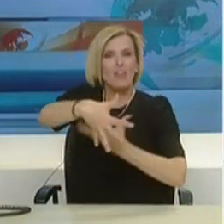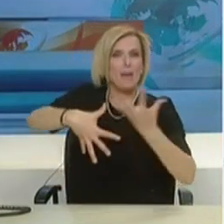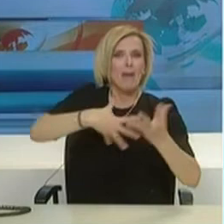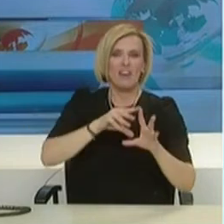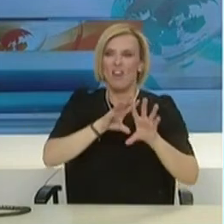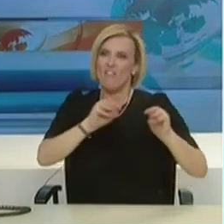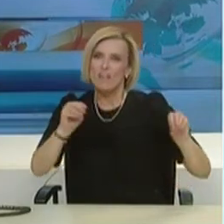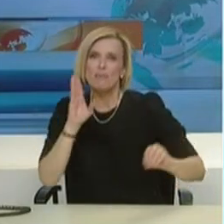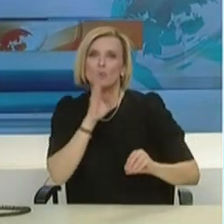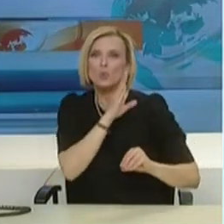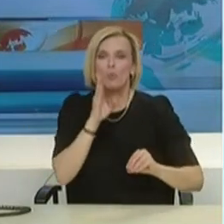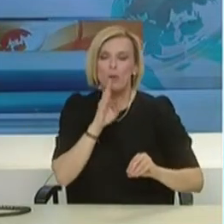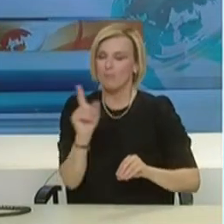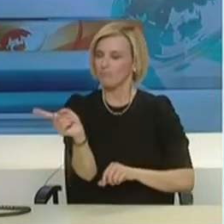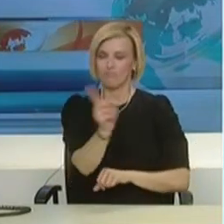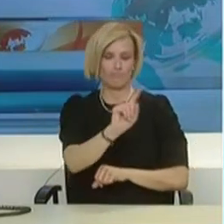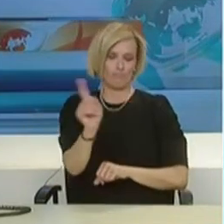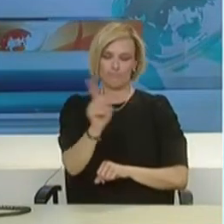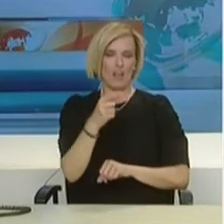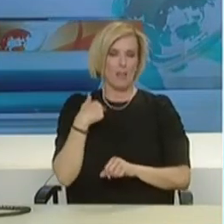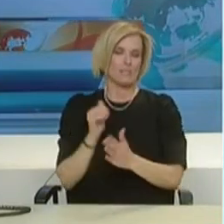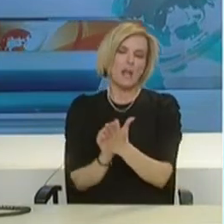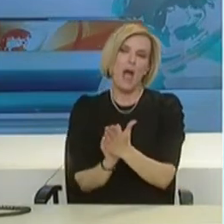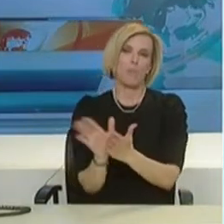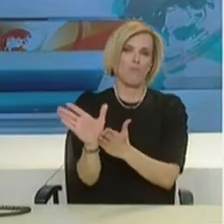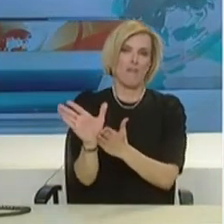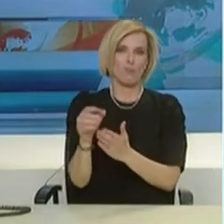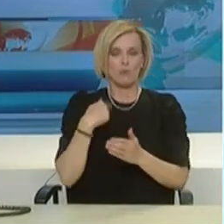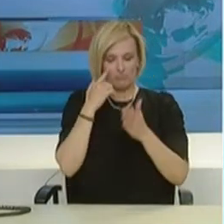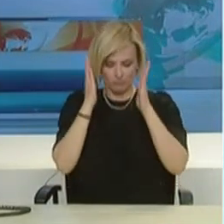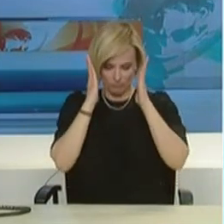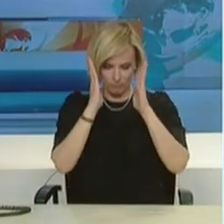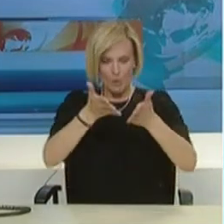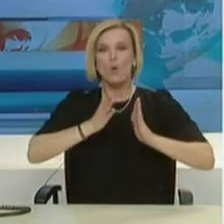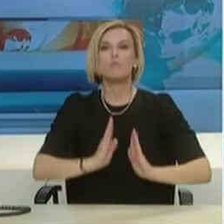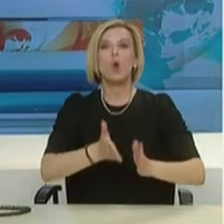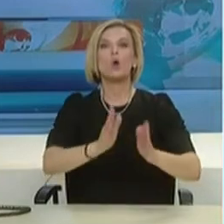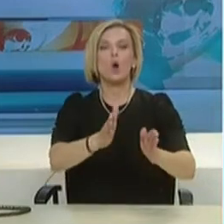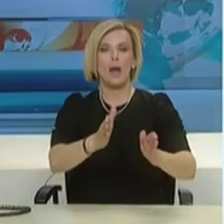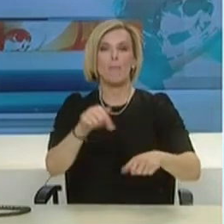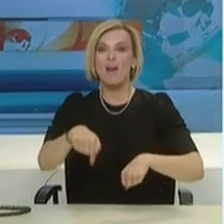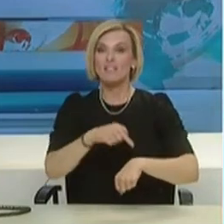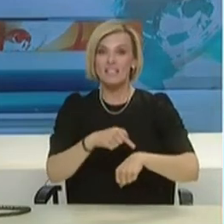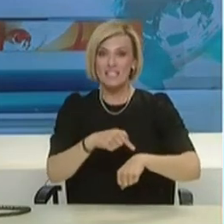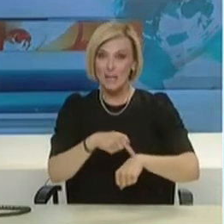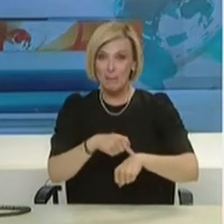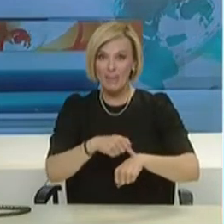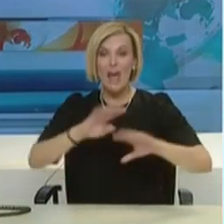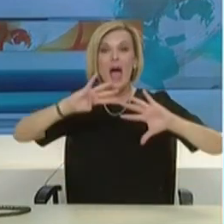Δεν μπορούμε να συμβαδίσουμε με το σκεπτικό τους. Κοιτάμε μπροστά. Ο μαραθώνιος είναι ήδη στην ένατη βδομάδα.